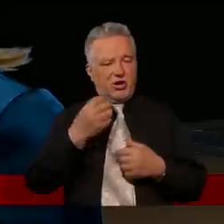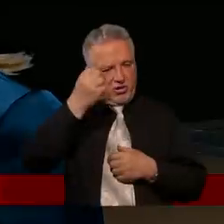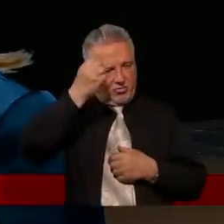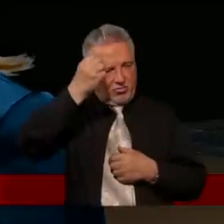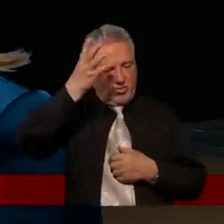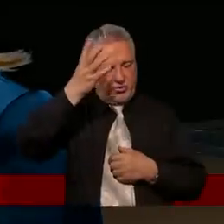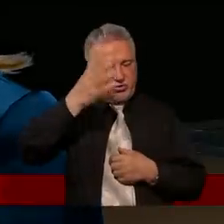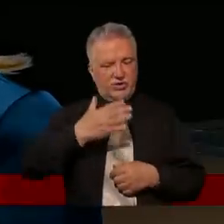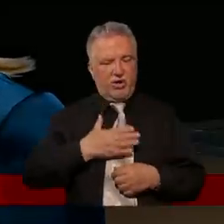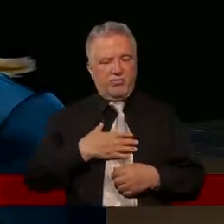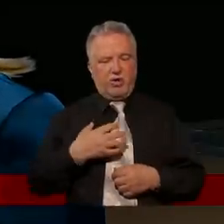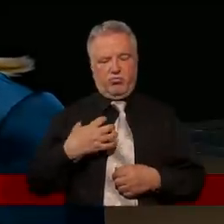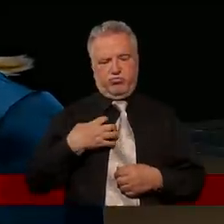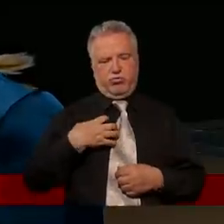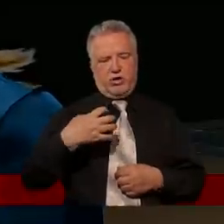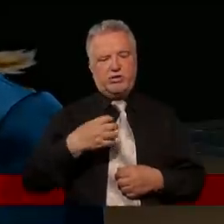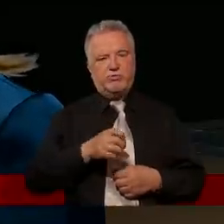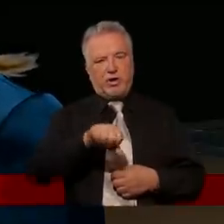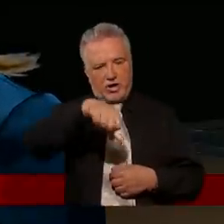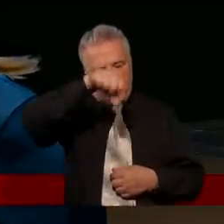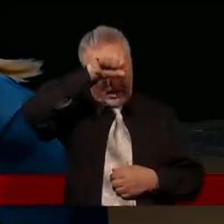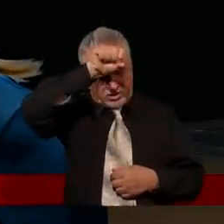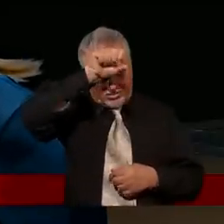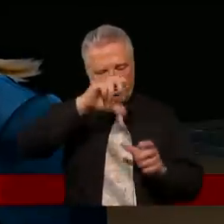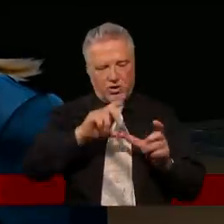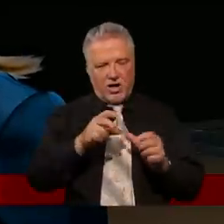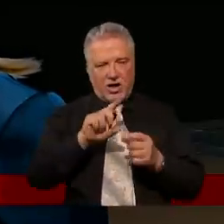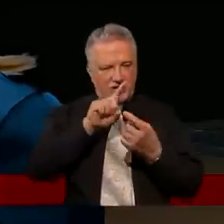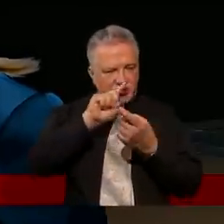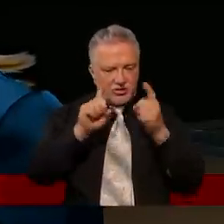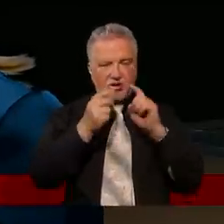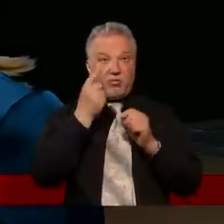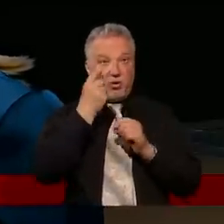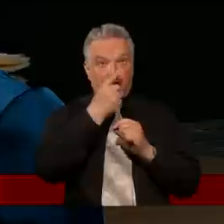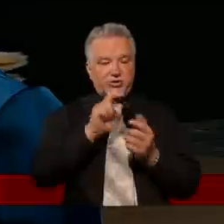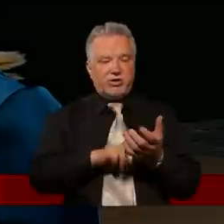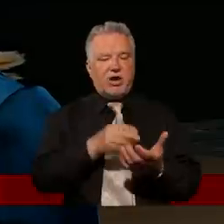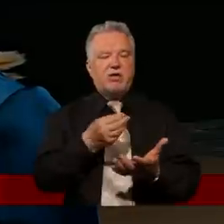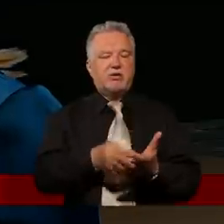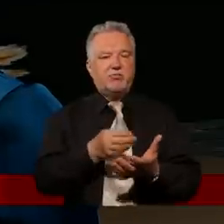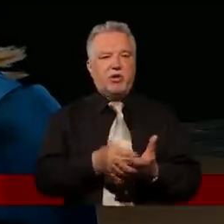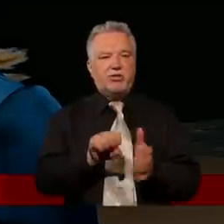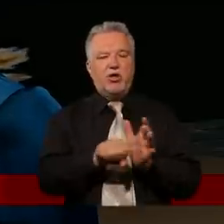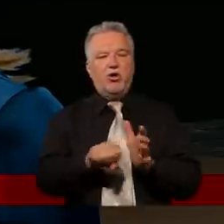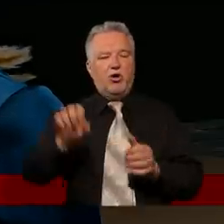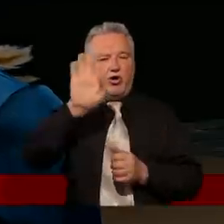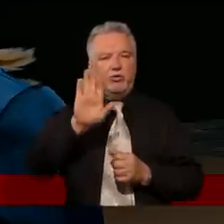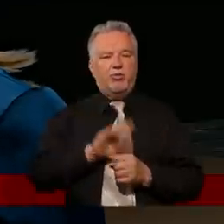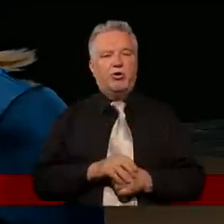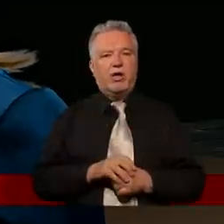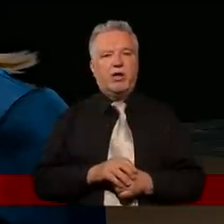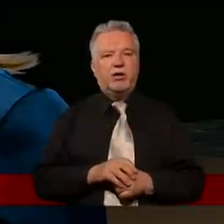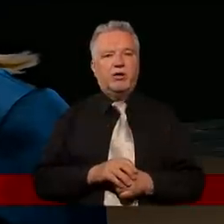chociaż miał skarby Egiptu do dyspozycji, skierował oczy na zapłatę. I tak wielu, wielu innych można byłoby tutaj przytaczać.